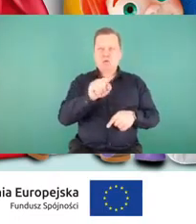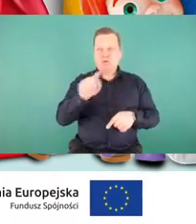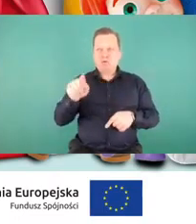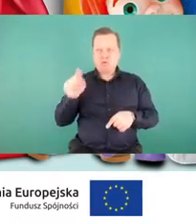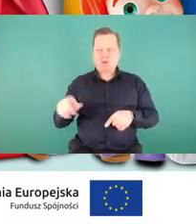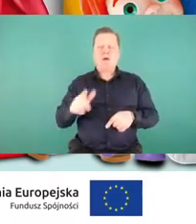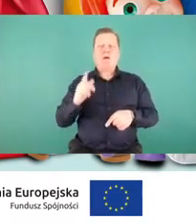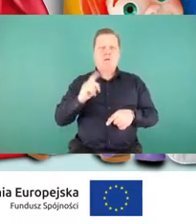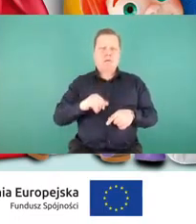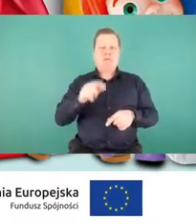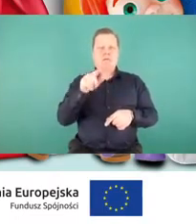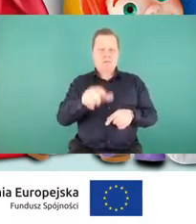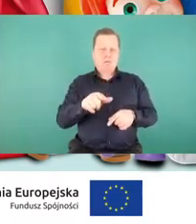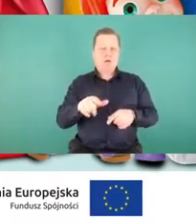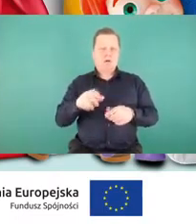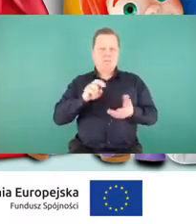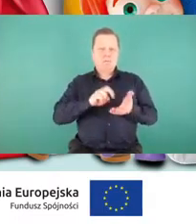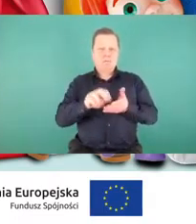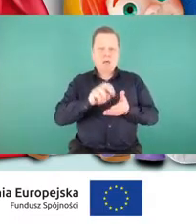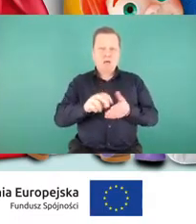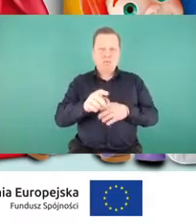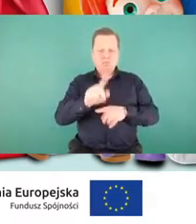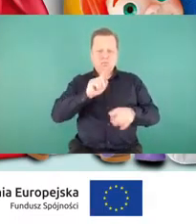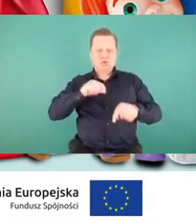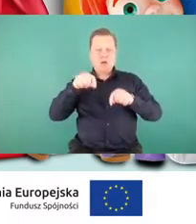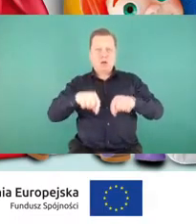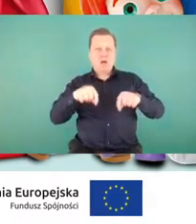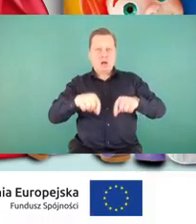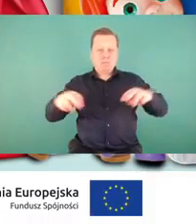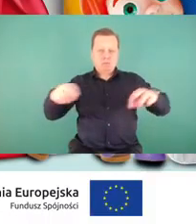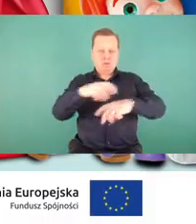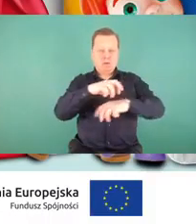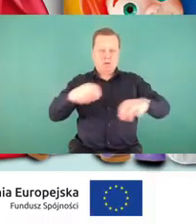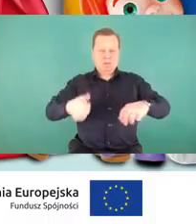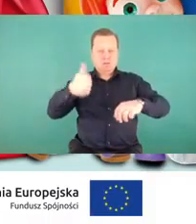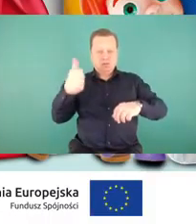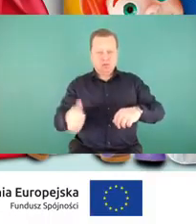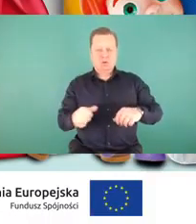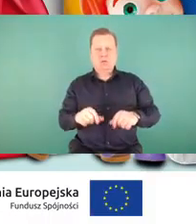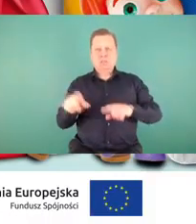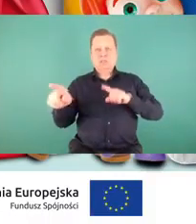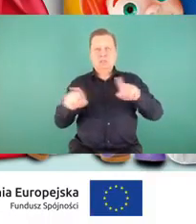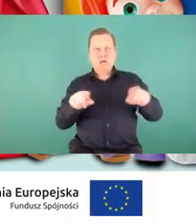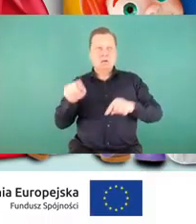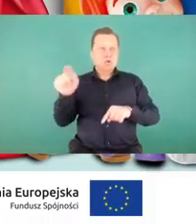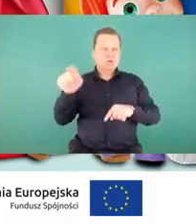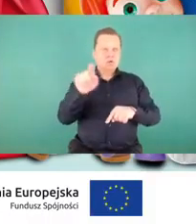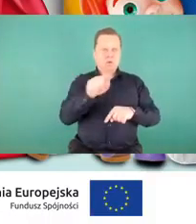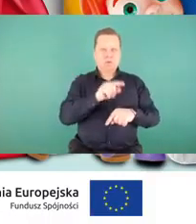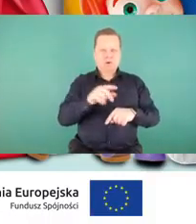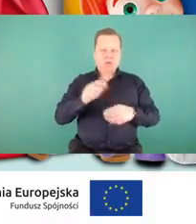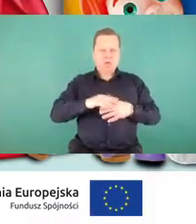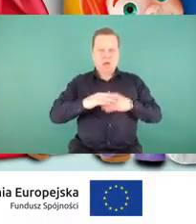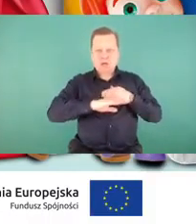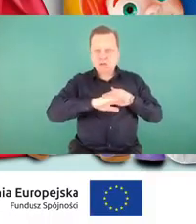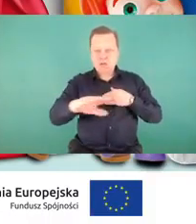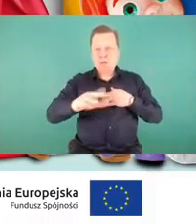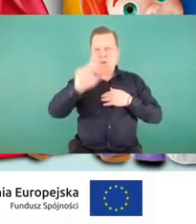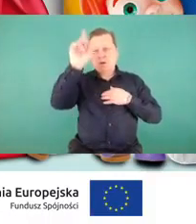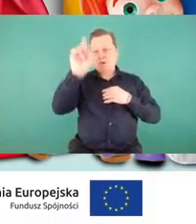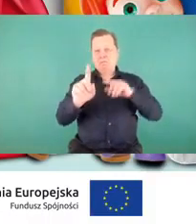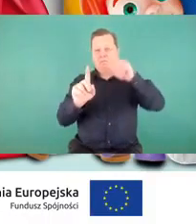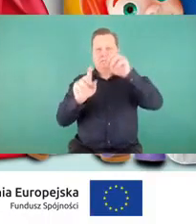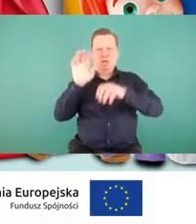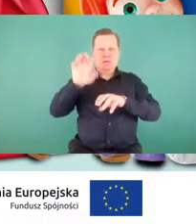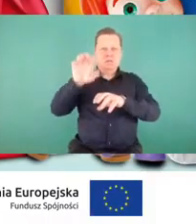przed przejściem dla pieszych, że trzeba uważać na wszystkie sygnały, znaki i te poziomy i również te pionowe. Także